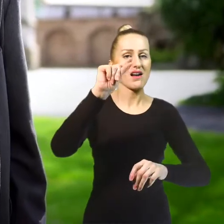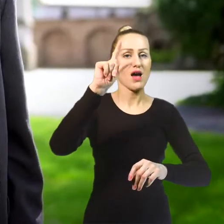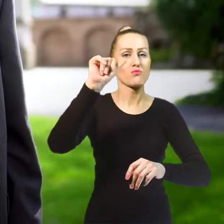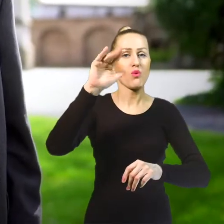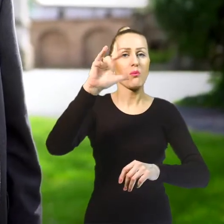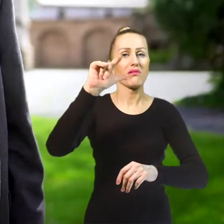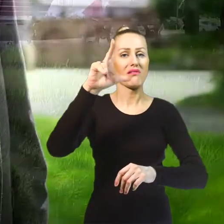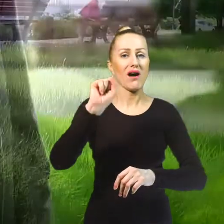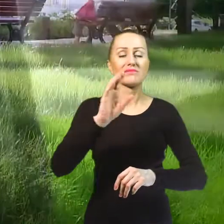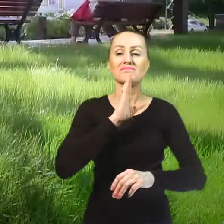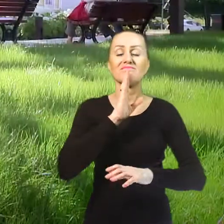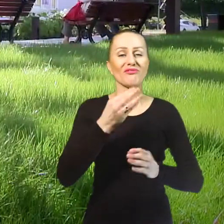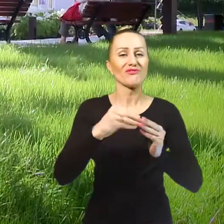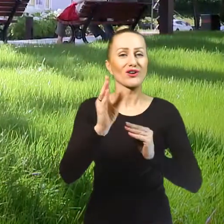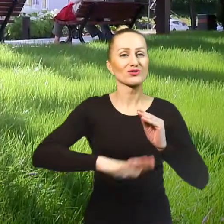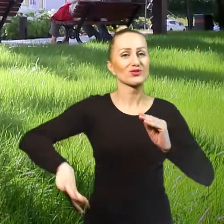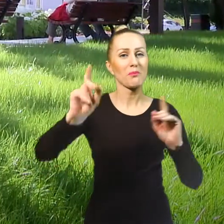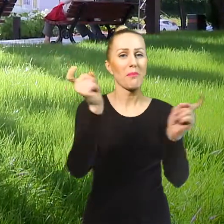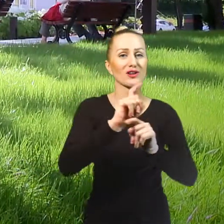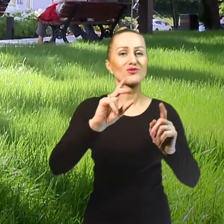jak większość krajów Nowej Europy.